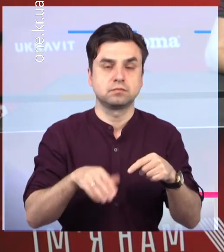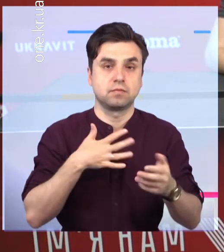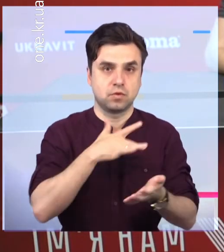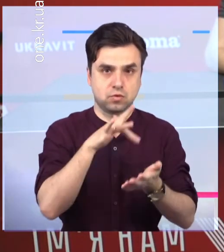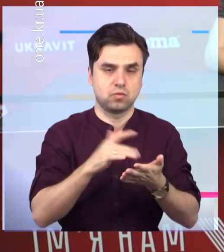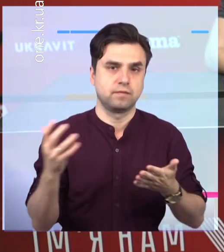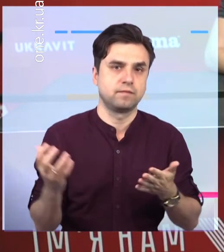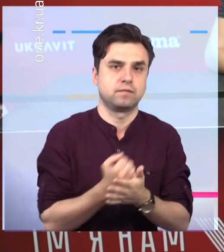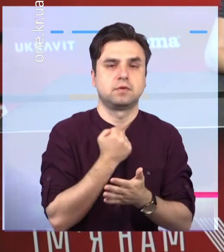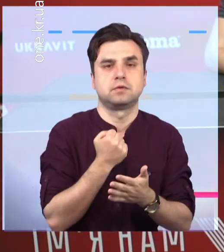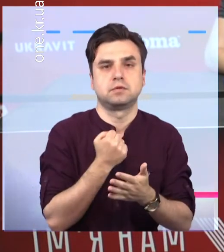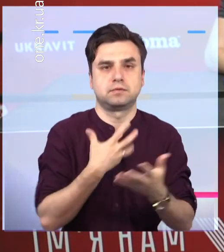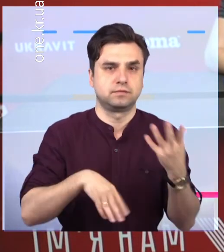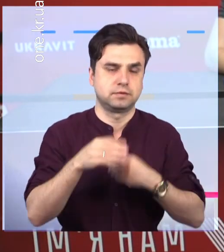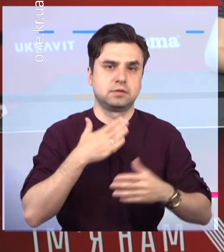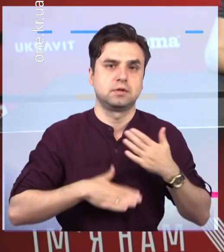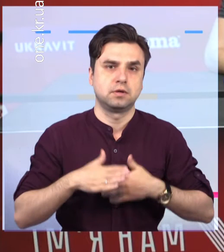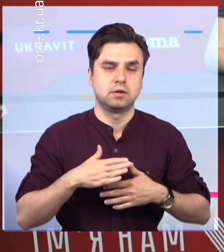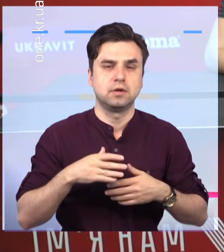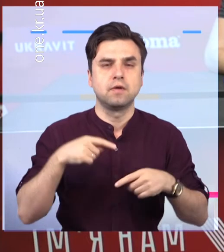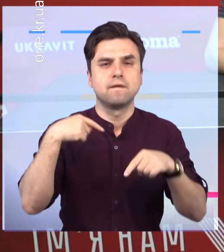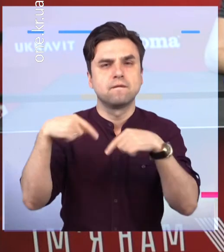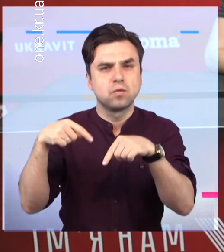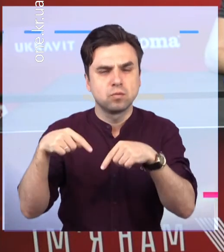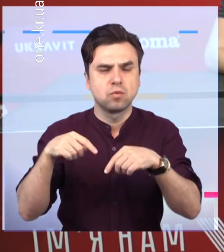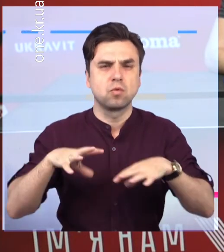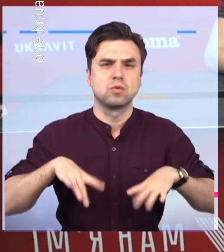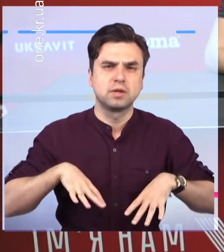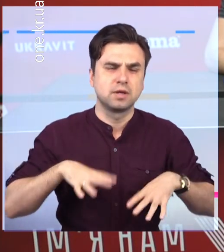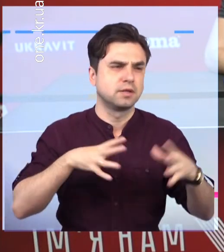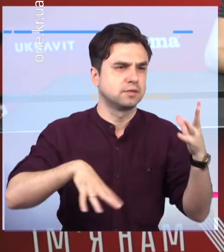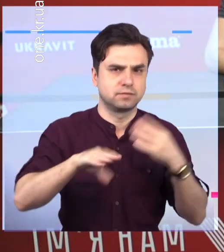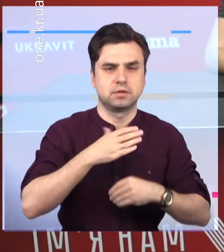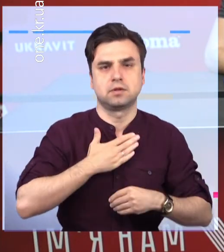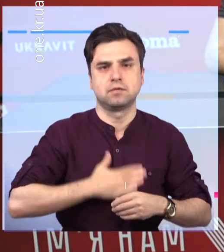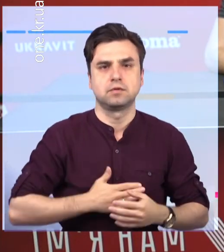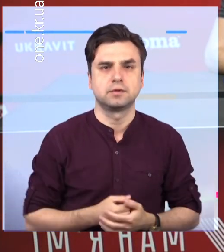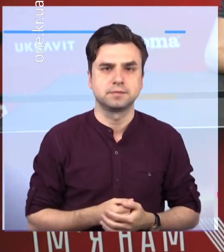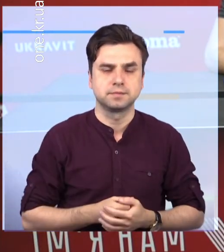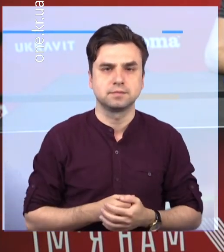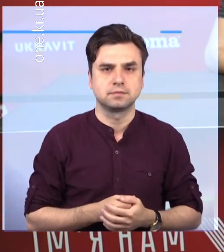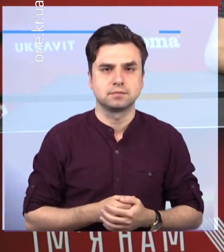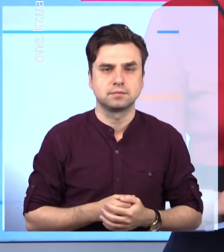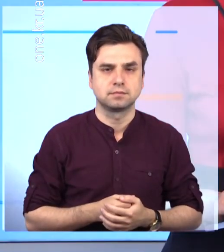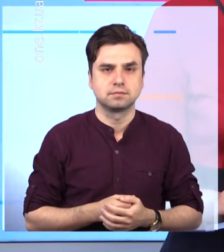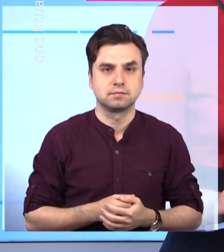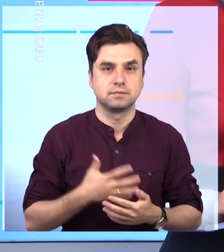лигі. І ми, футболісти, тренерський штаб і руководство дуже доволі цим результатом.